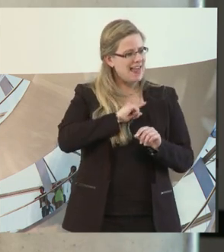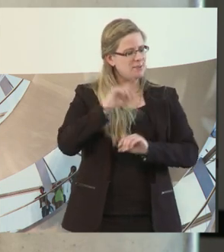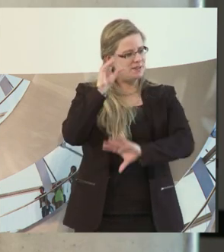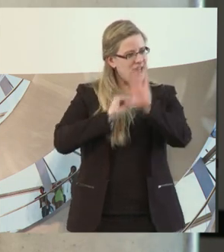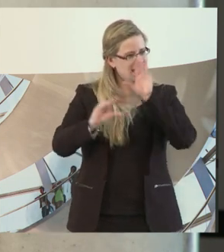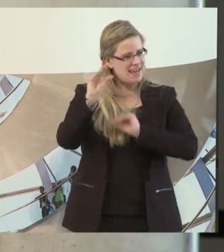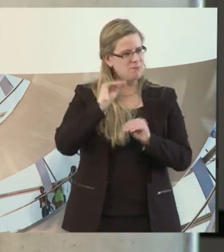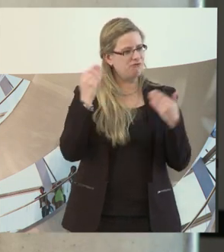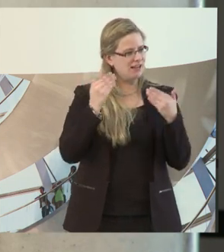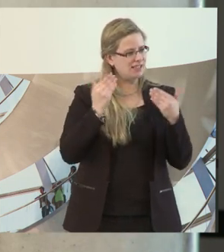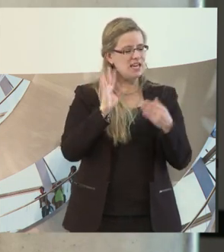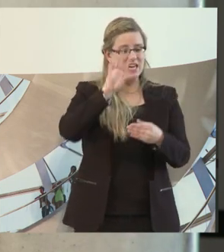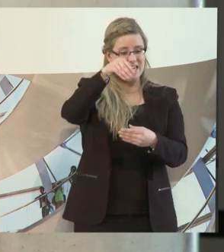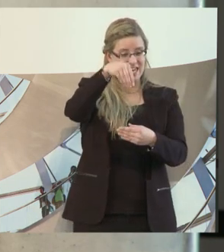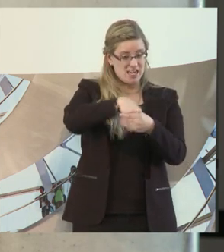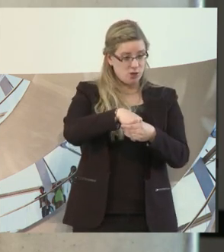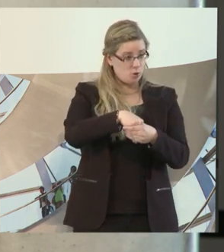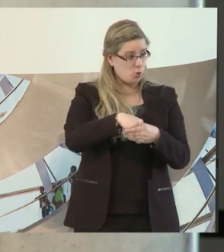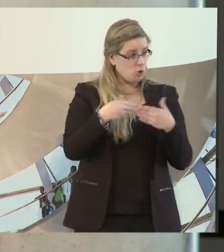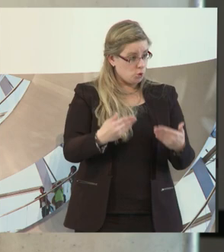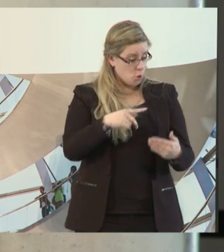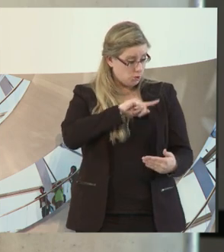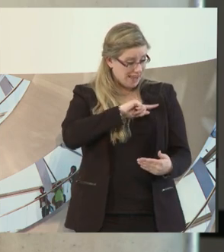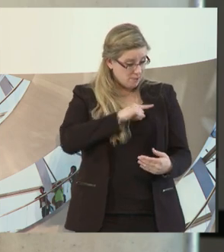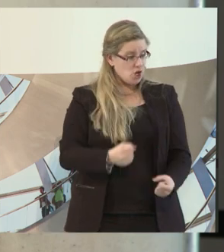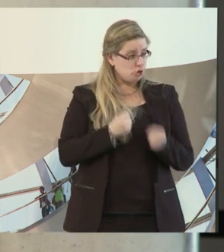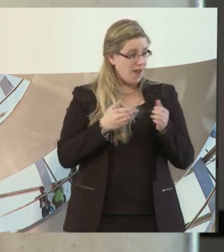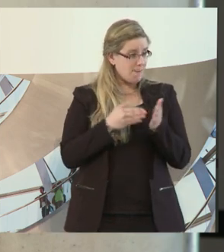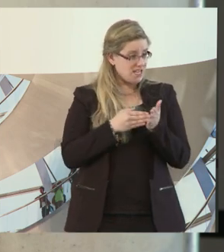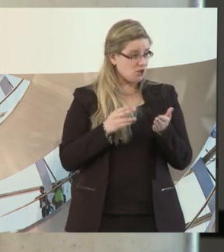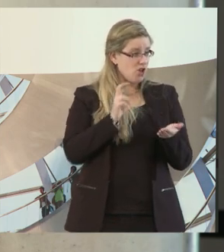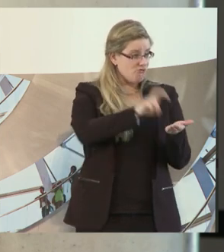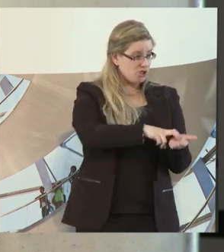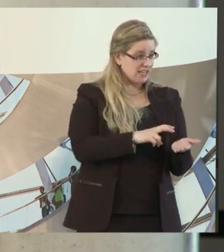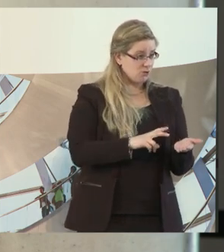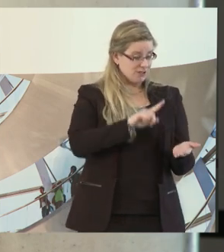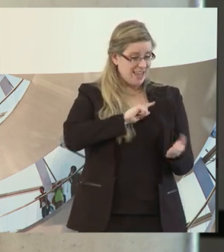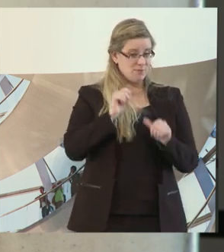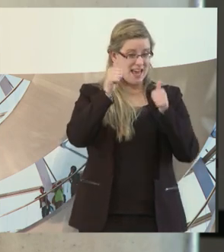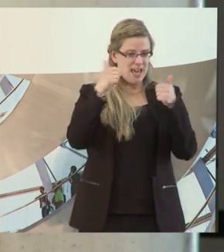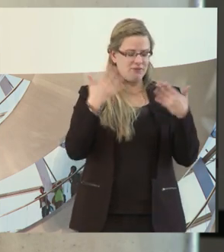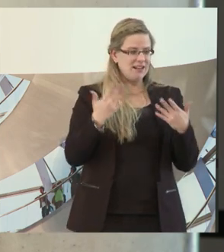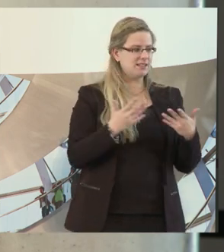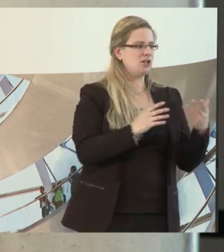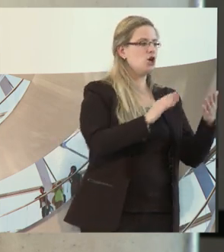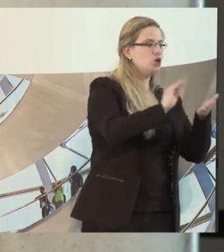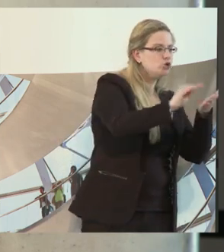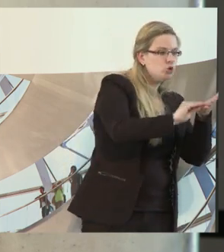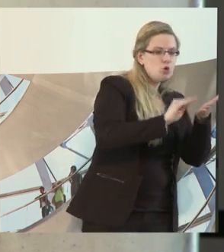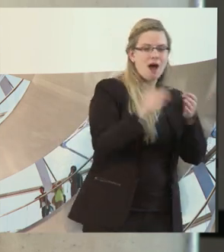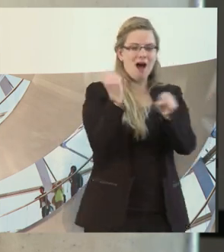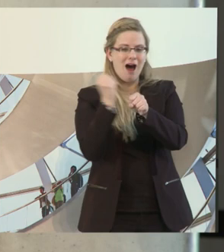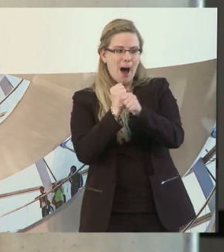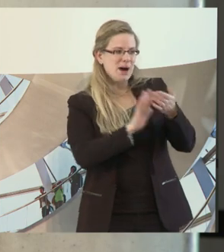und ich finde, das ist für jemanden wie mich als Schwerbehindertenvertreter aus einem Unternehmen, Schule, Übergang, Arbeit, eigentlich das